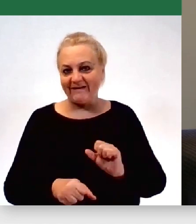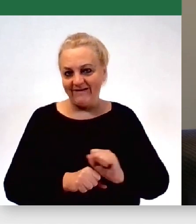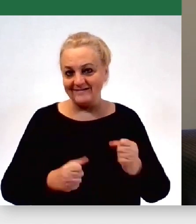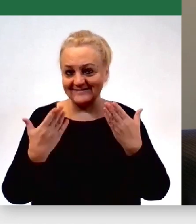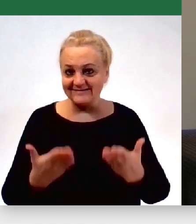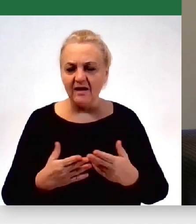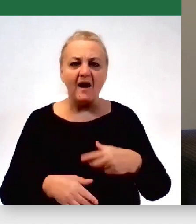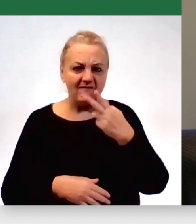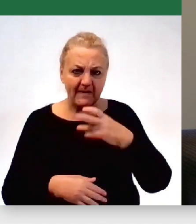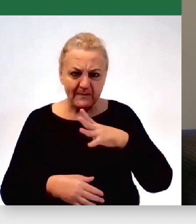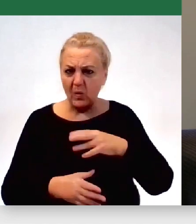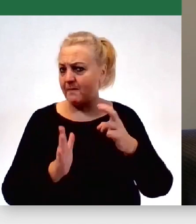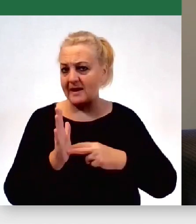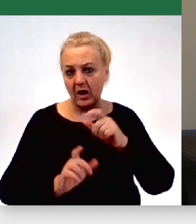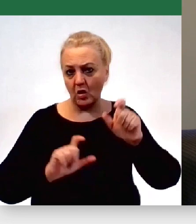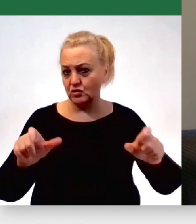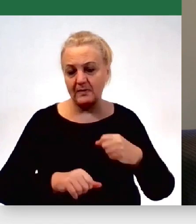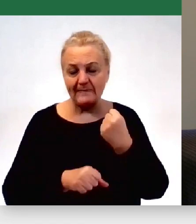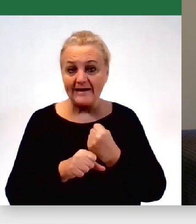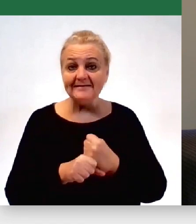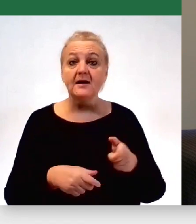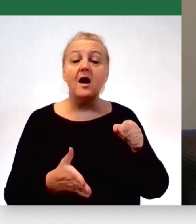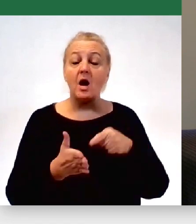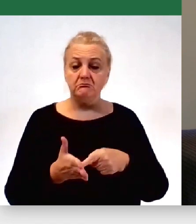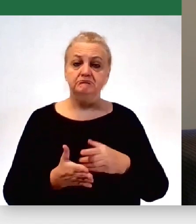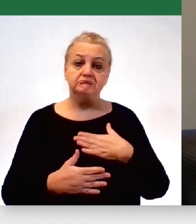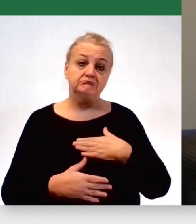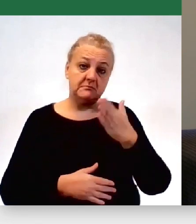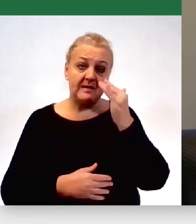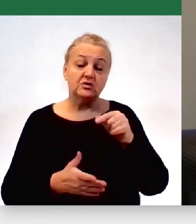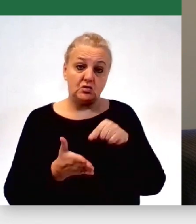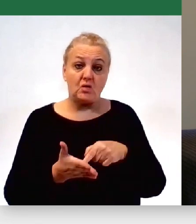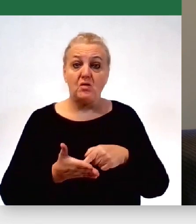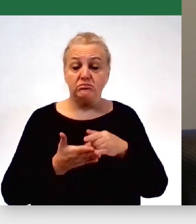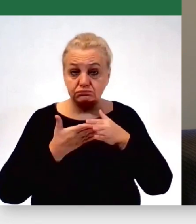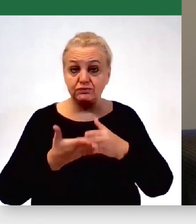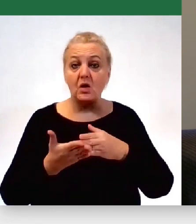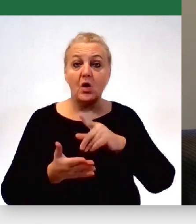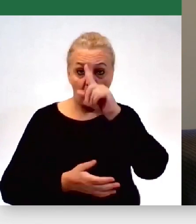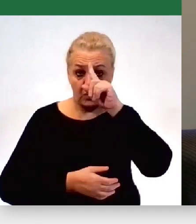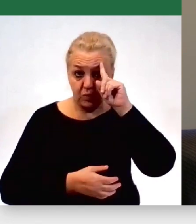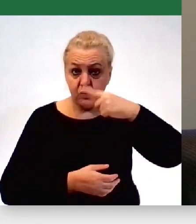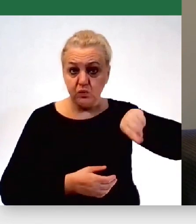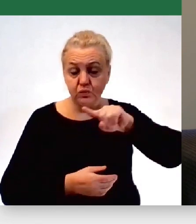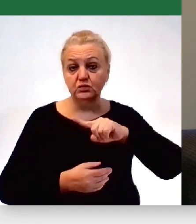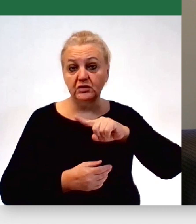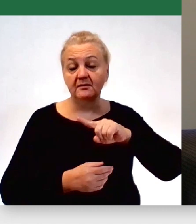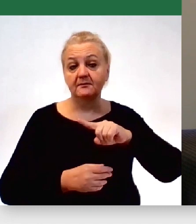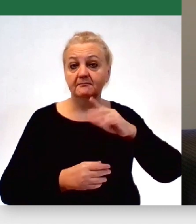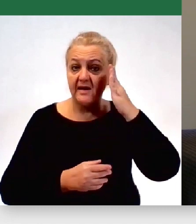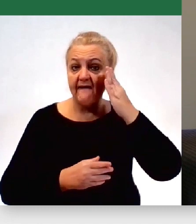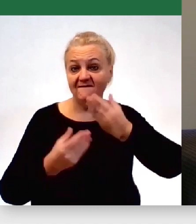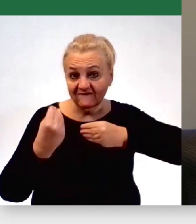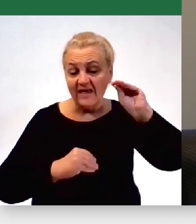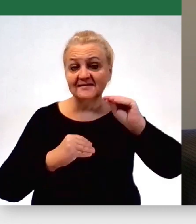widoczne. I mam nadzieję, że to pomoże nam w tym, aby mieszkańców w mieście było więcej. I to w takim